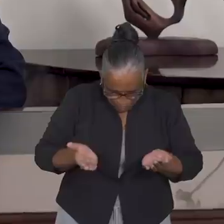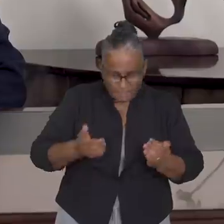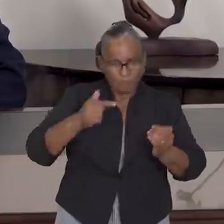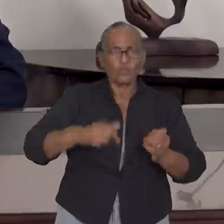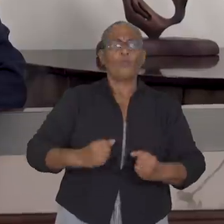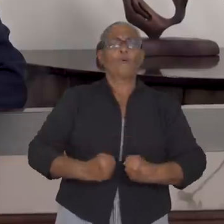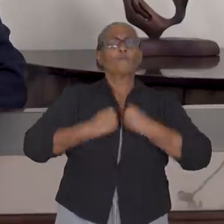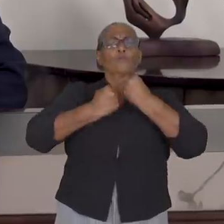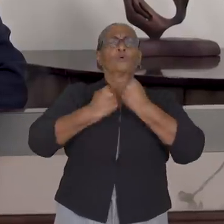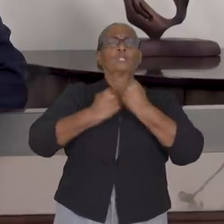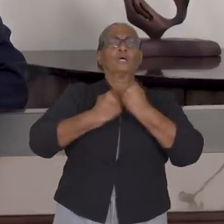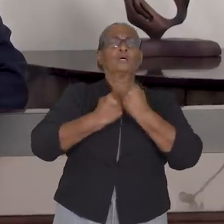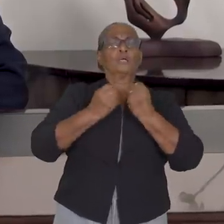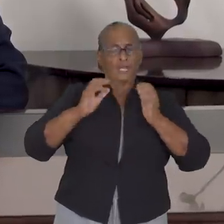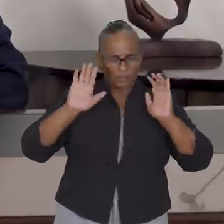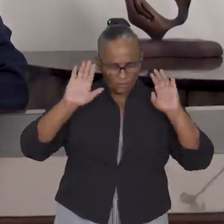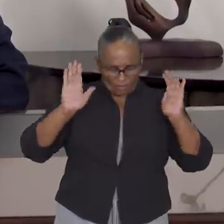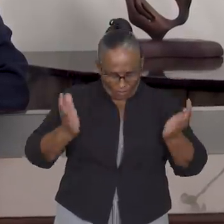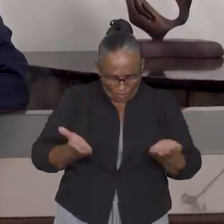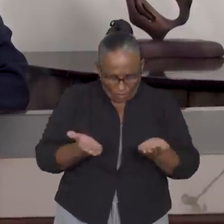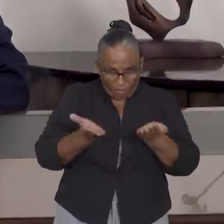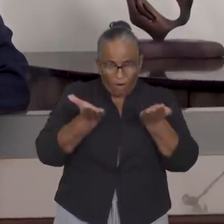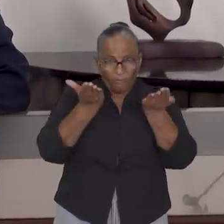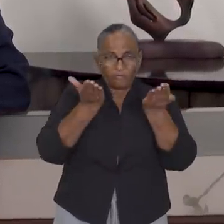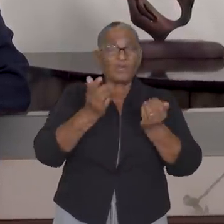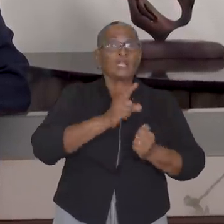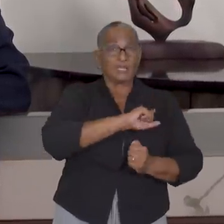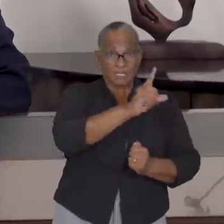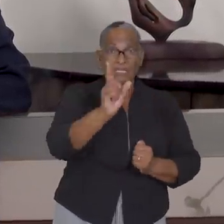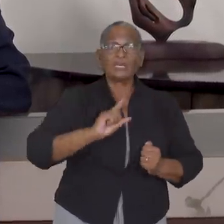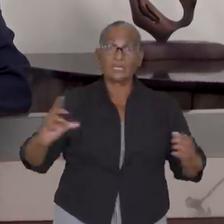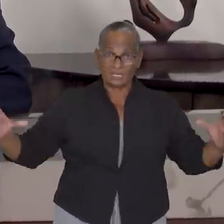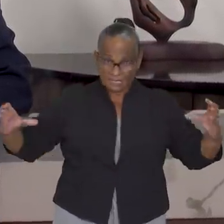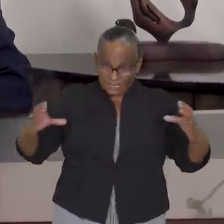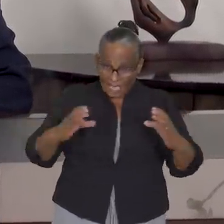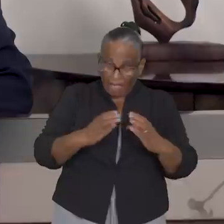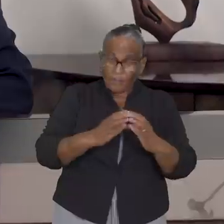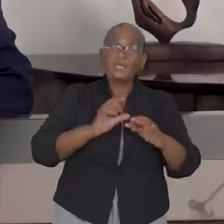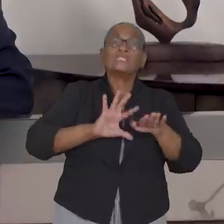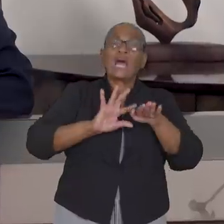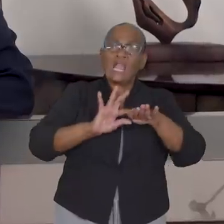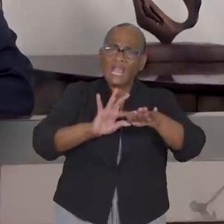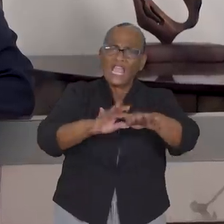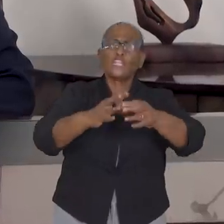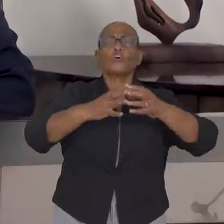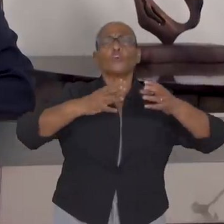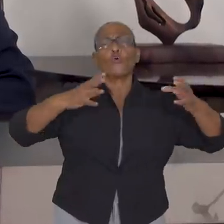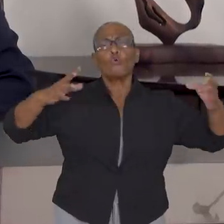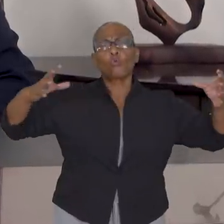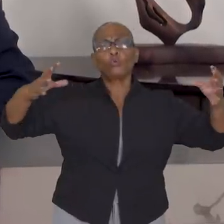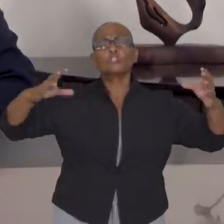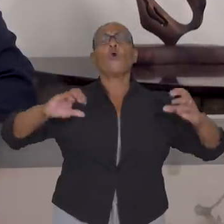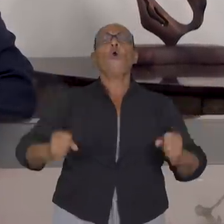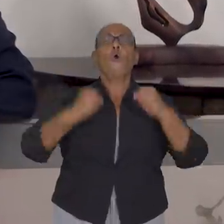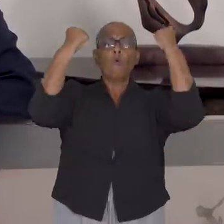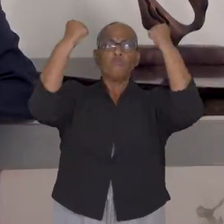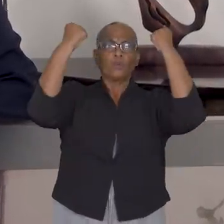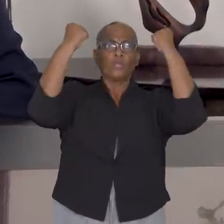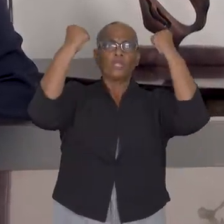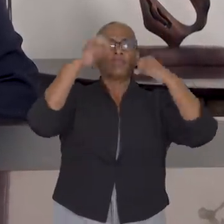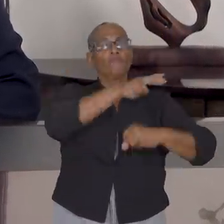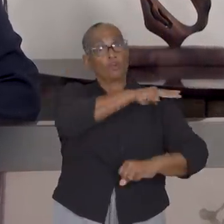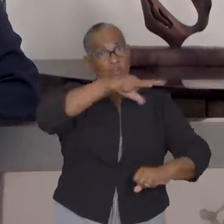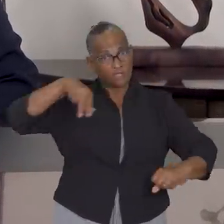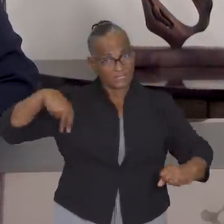Idul Adda, mag ik u bemoedigen dat het offer dat wij nu met elkaar brengen, zal leiden tot de